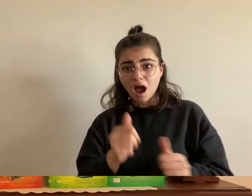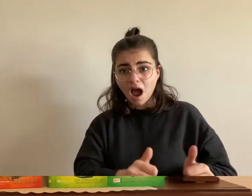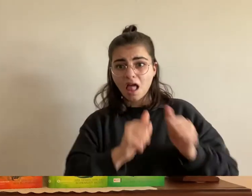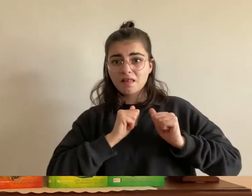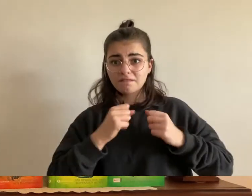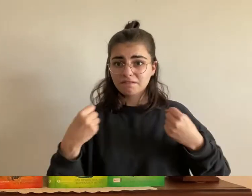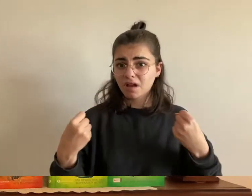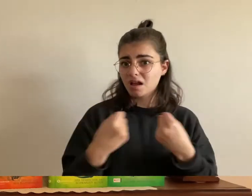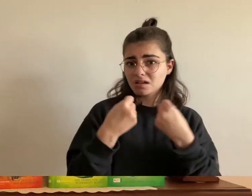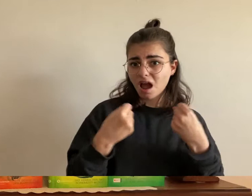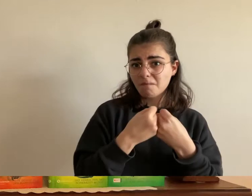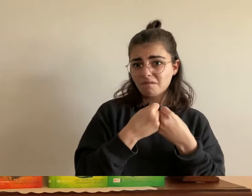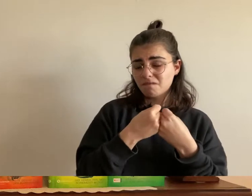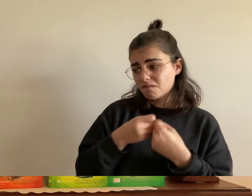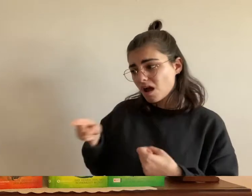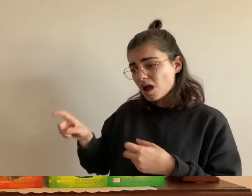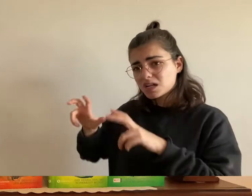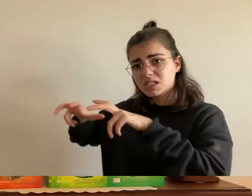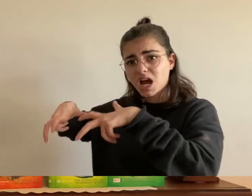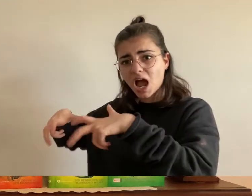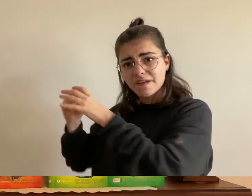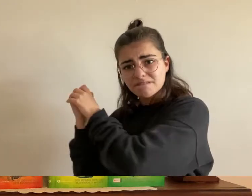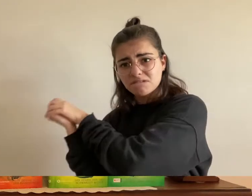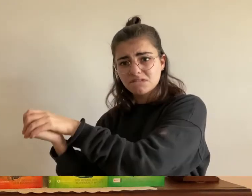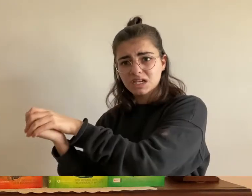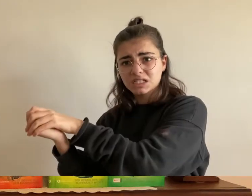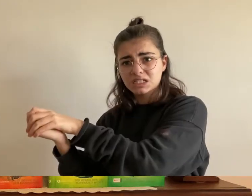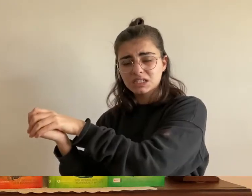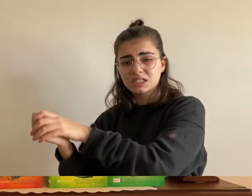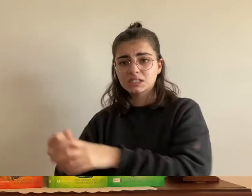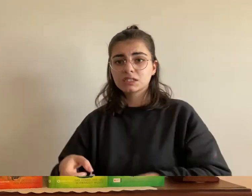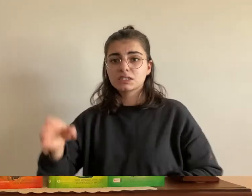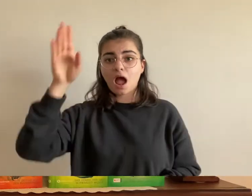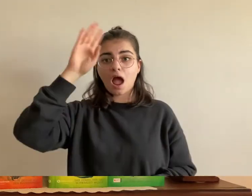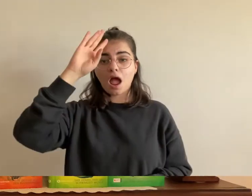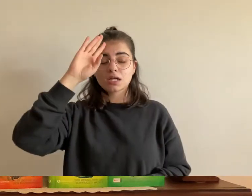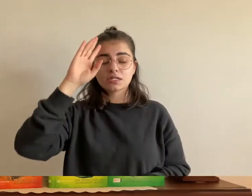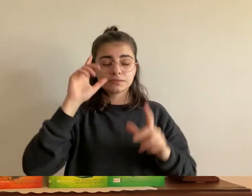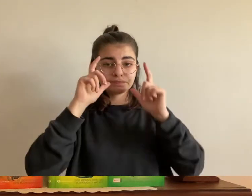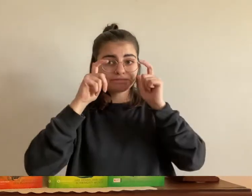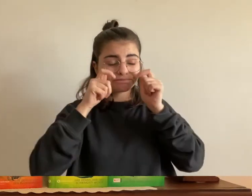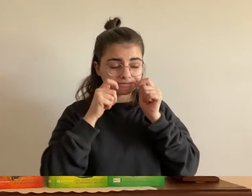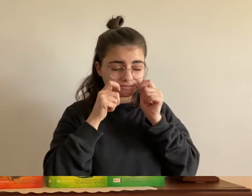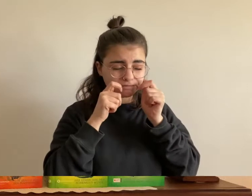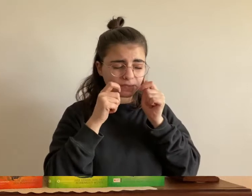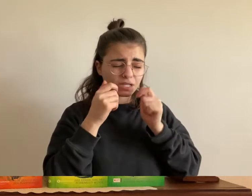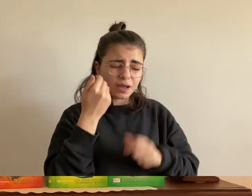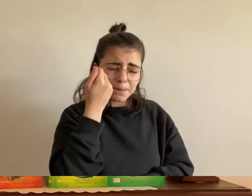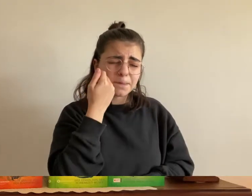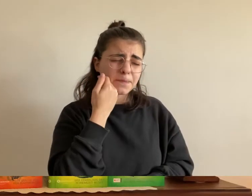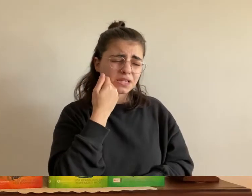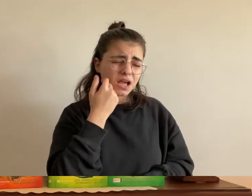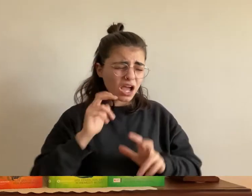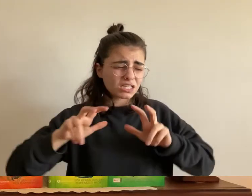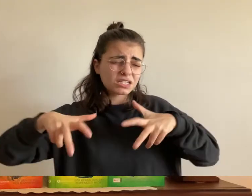chance wenn du bei mir bleibst sagte eric in gedanken zu dem drachen ich kann den greif nur aus der luft besiegen bitte